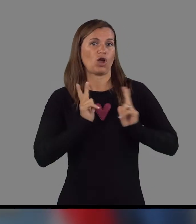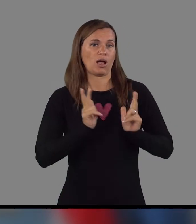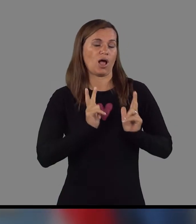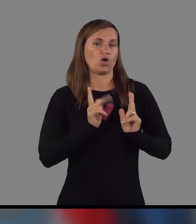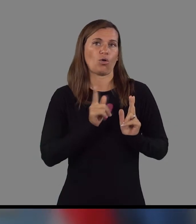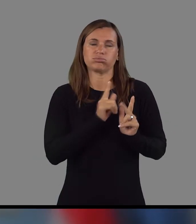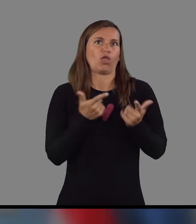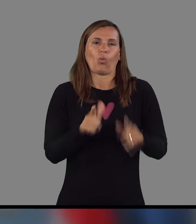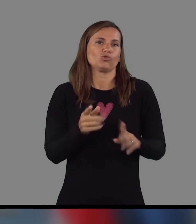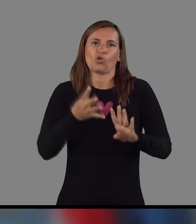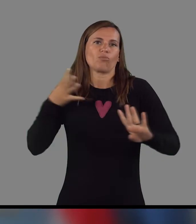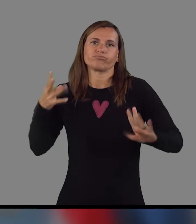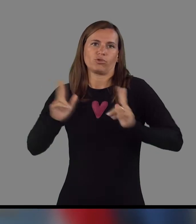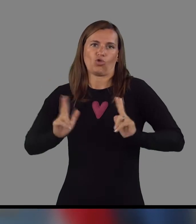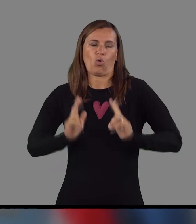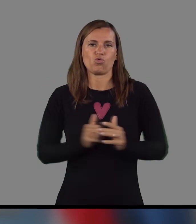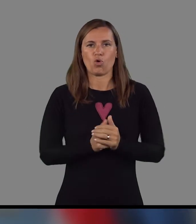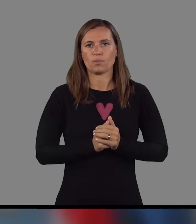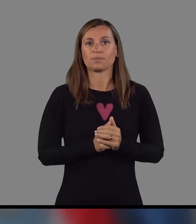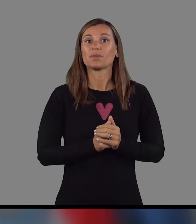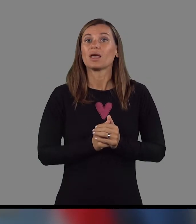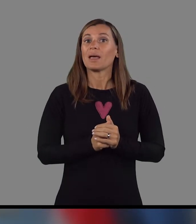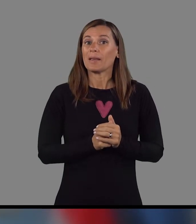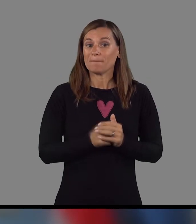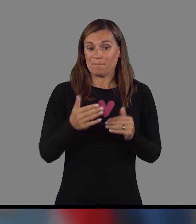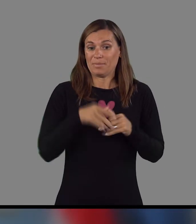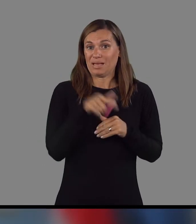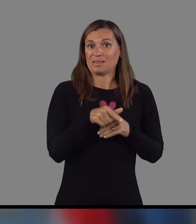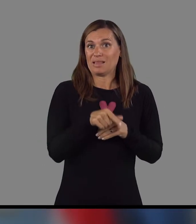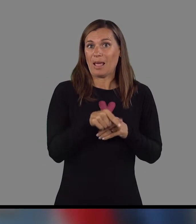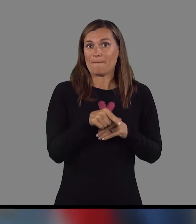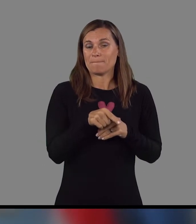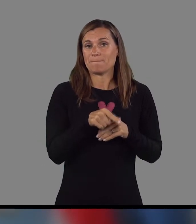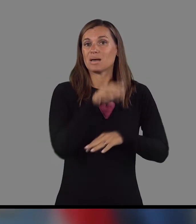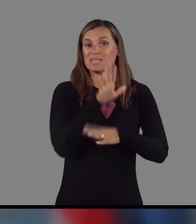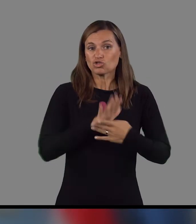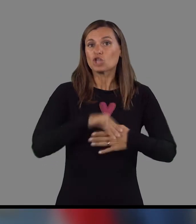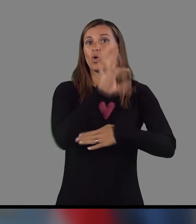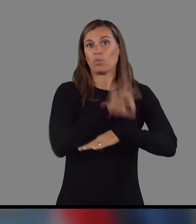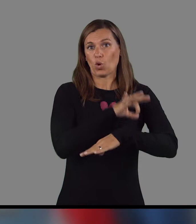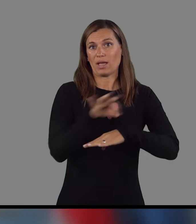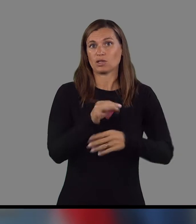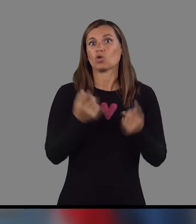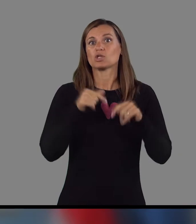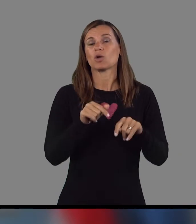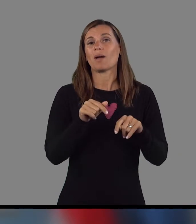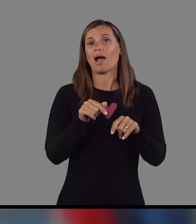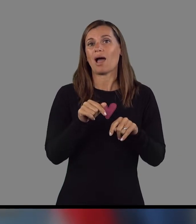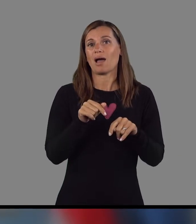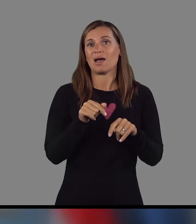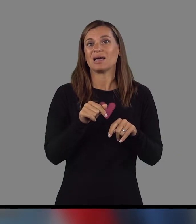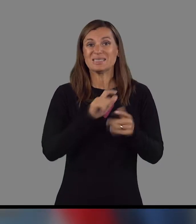nedopustno dolgo. Pravzaprav moramo pri samem začetku projekta, predem gremo na vsebino oziroma na spremembe,